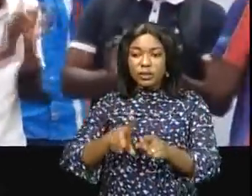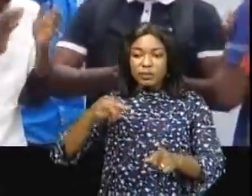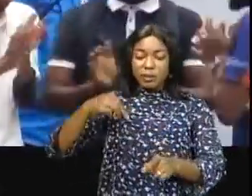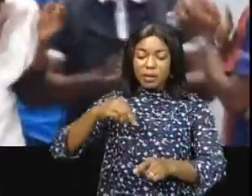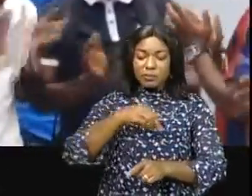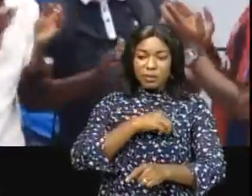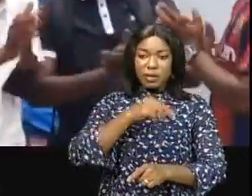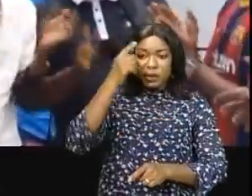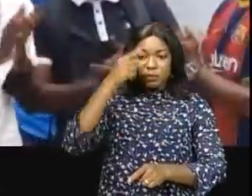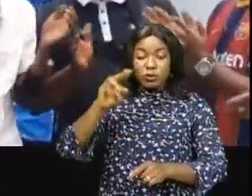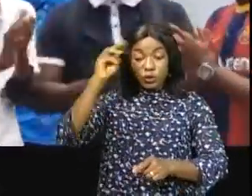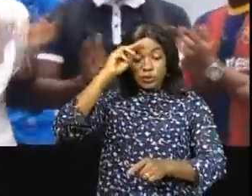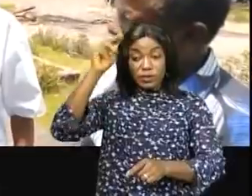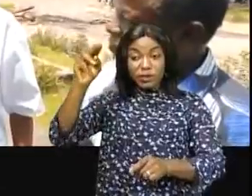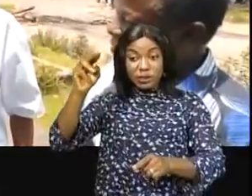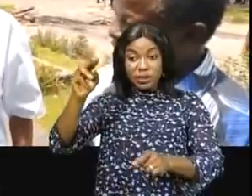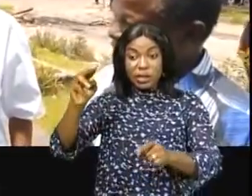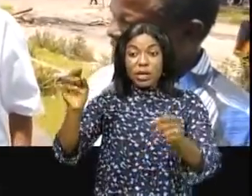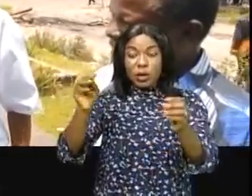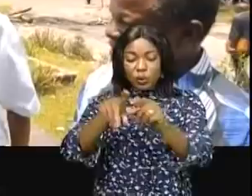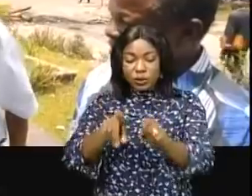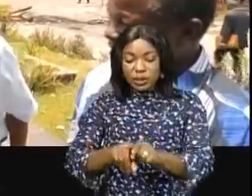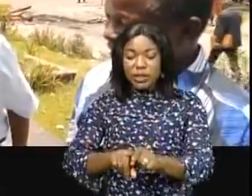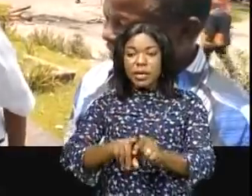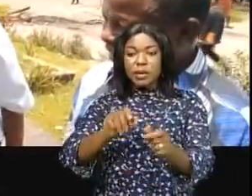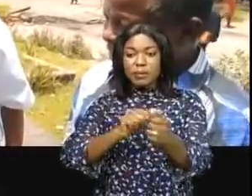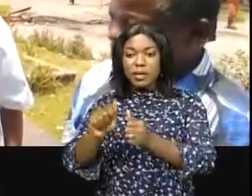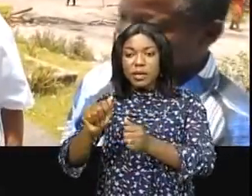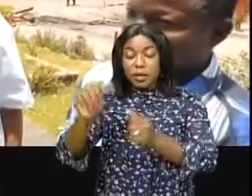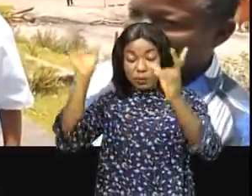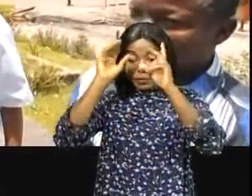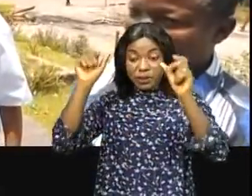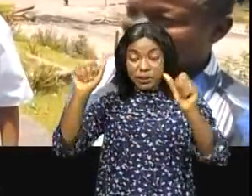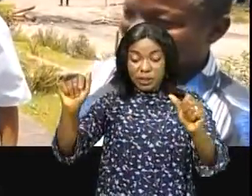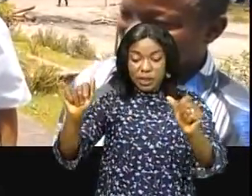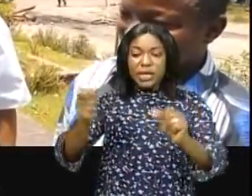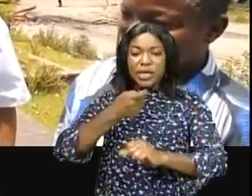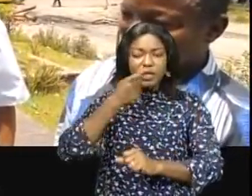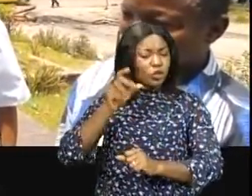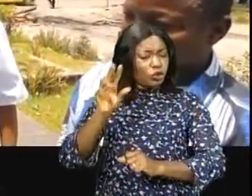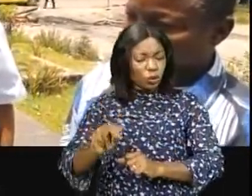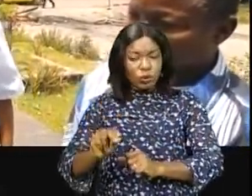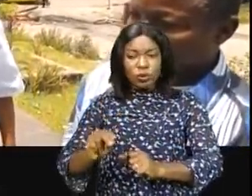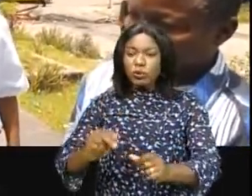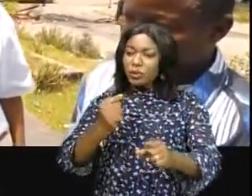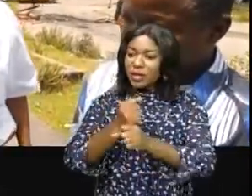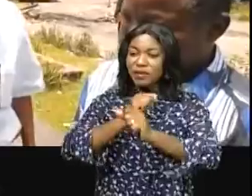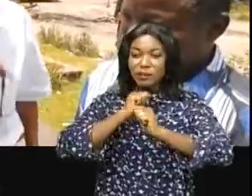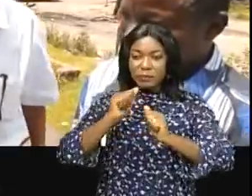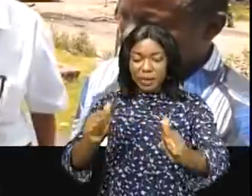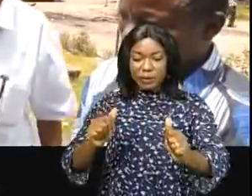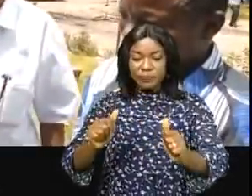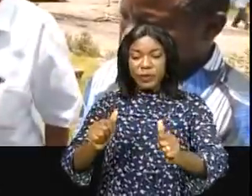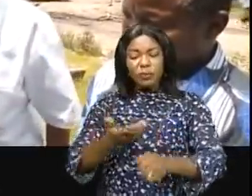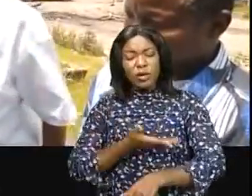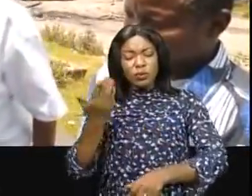'intersyndicale de l'ESU réunis autour de leur délégué Mouyaya, président de l'OTUK et les délégués de l'INTC disent non à